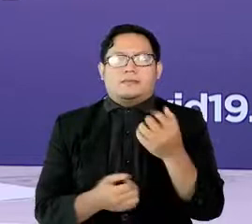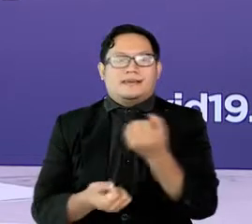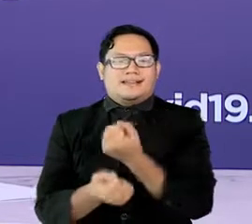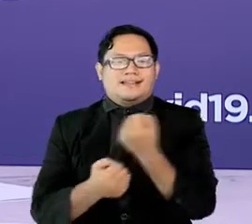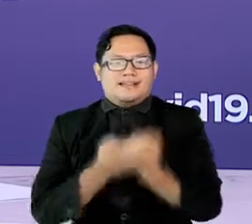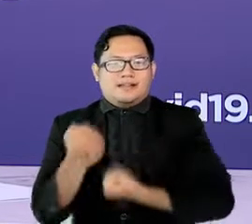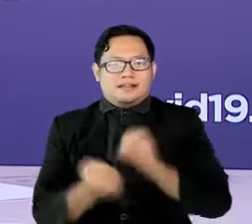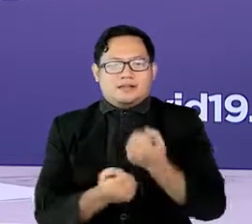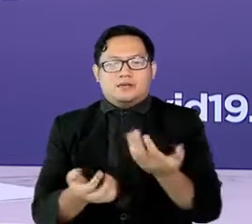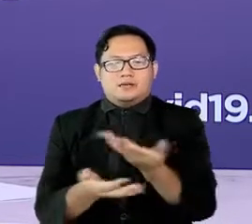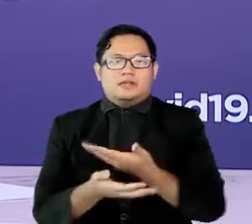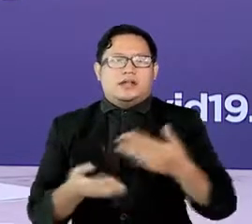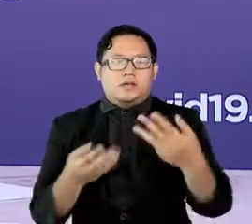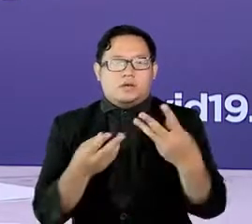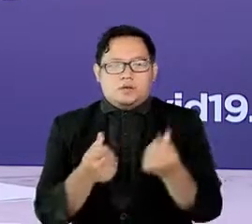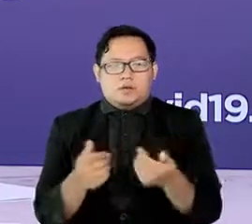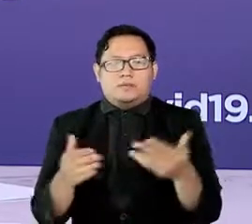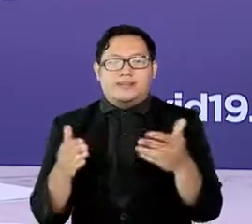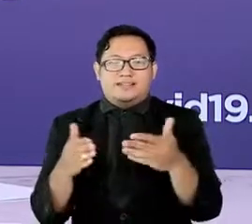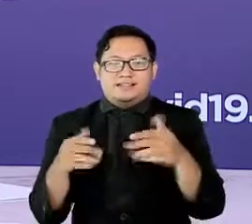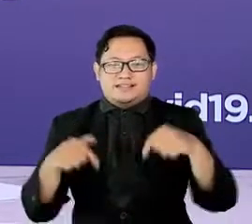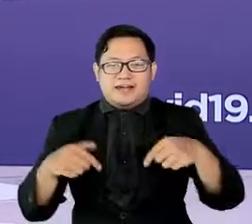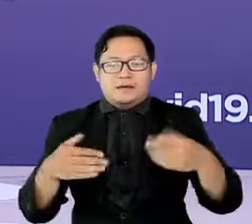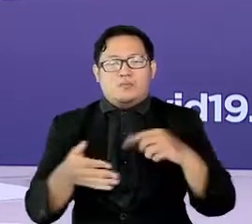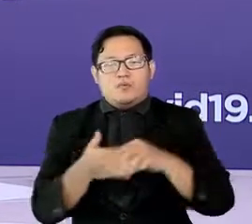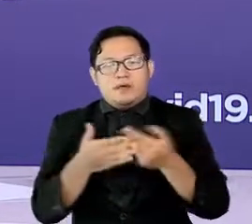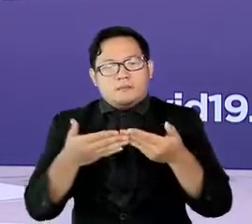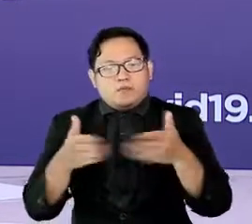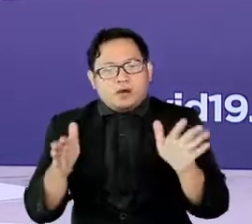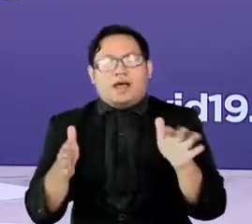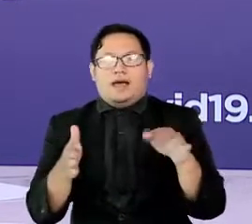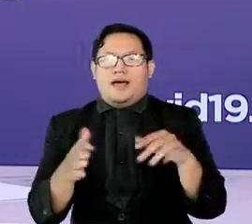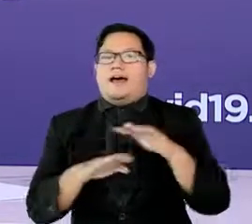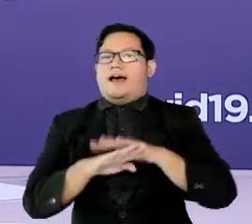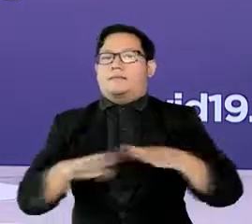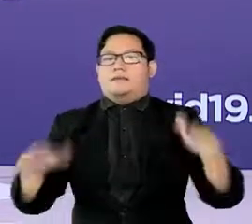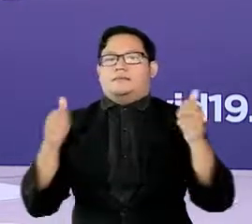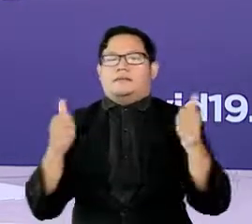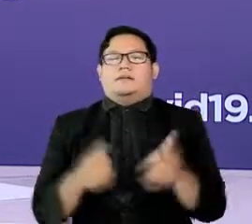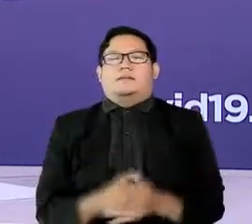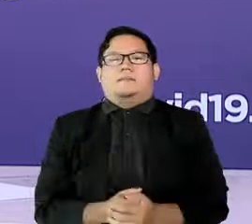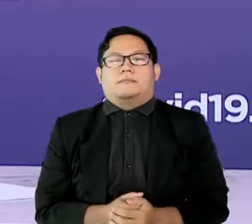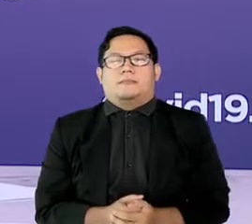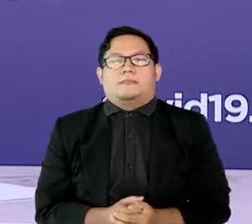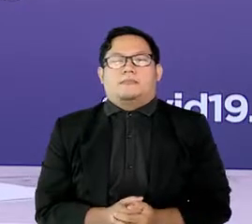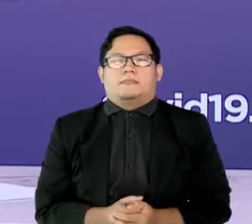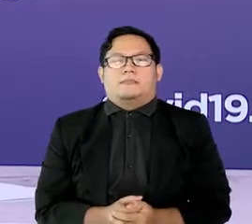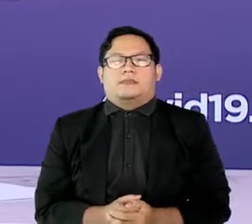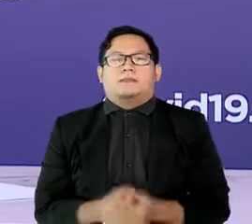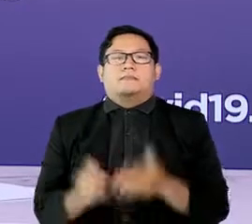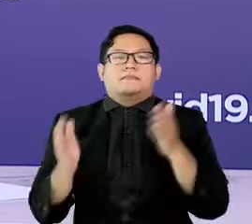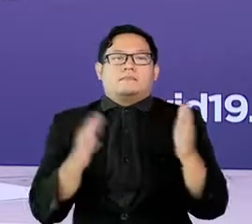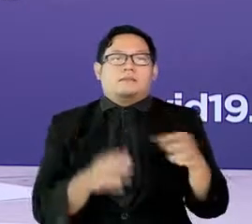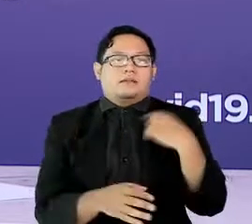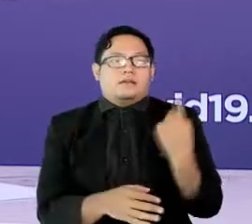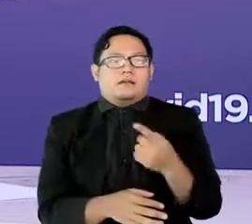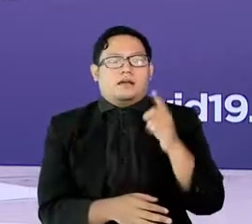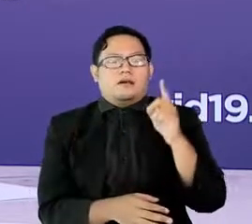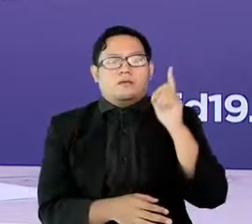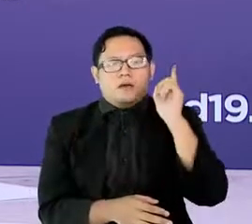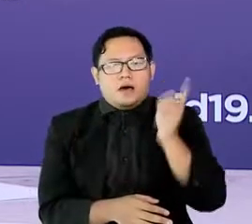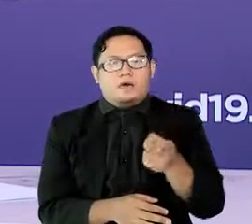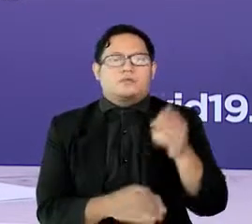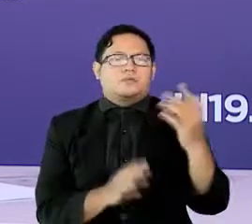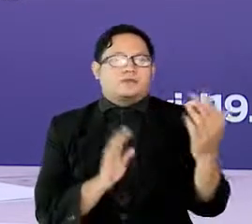dapat berjalan dengan aman dan baik. Selain itu, kita memerlukan pendekatan khusus yang berfokus